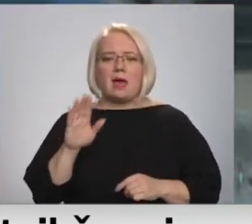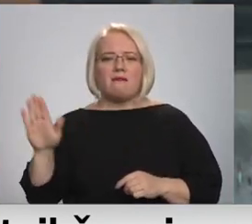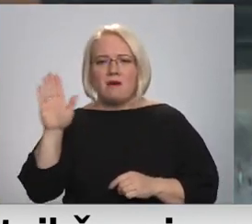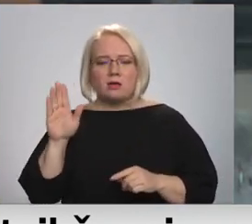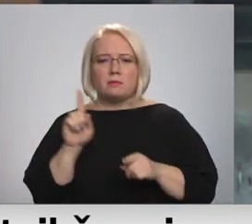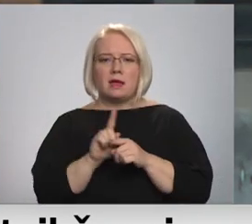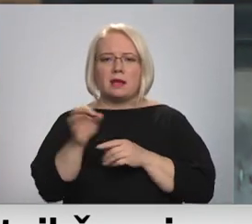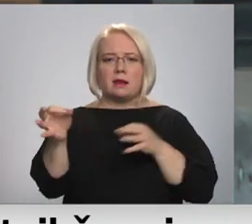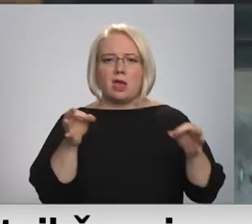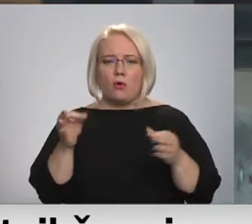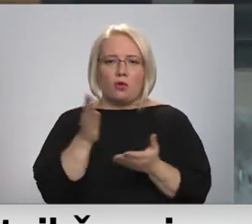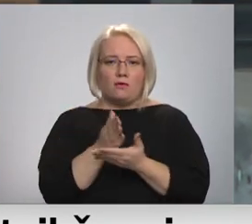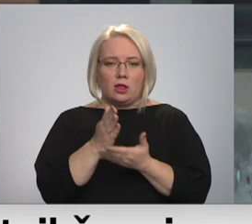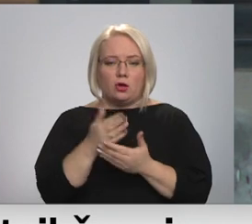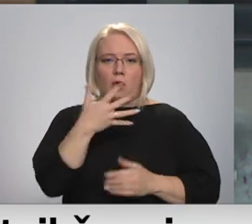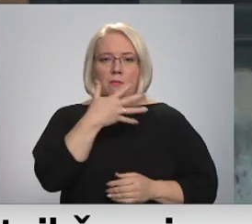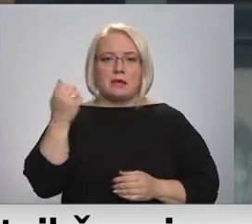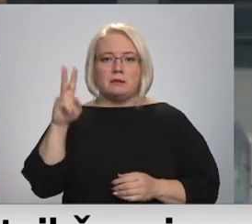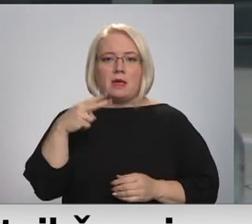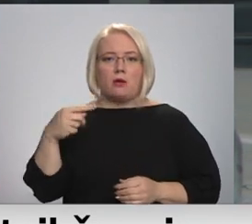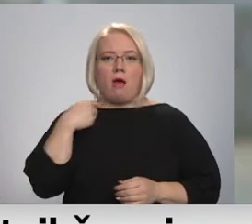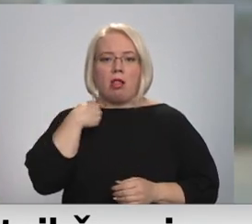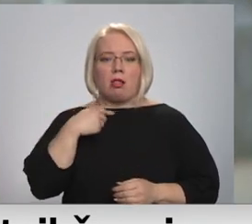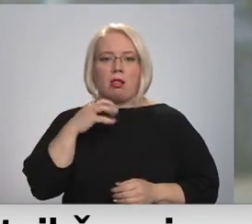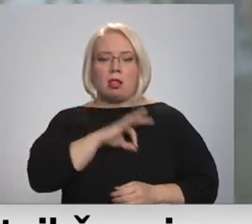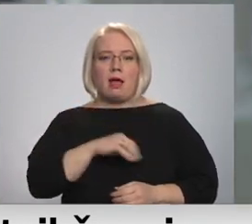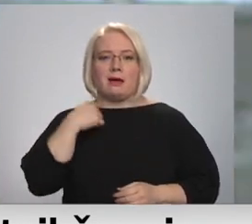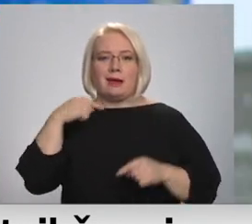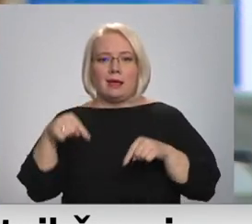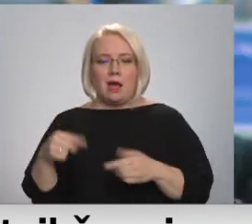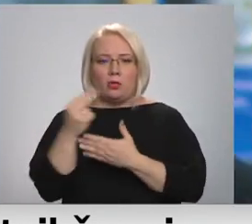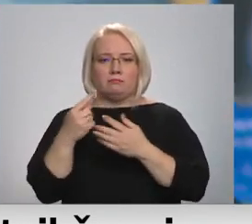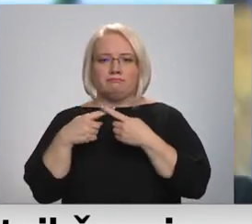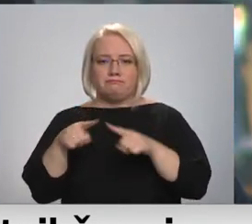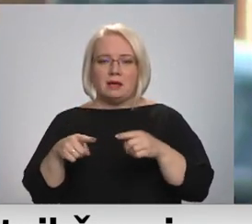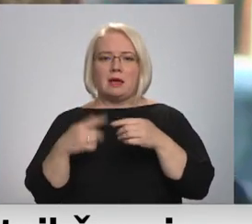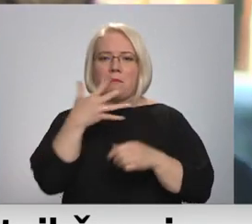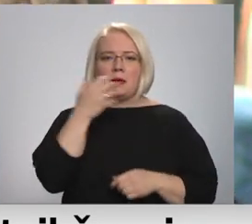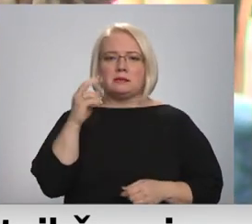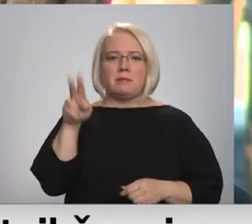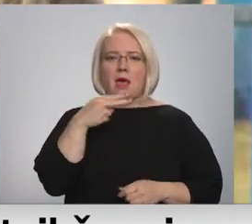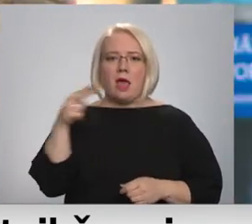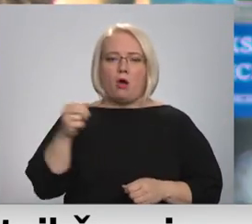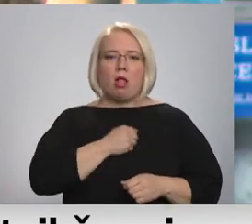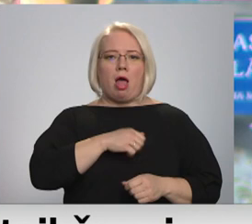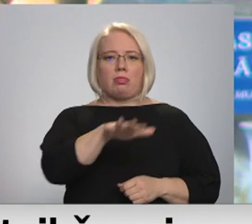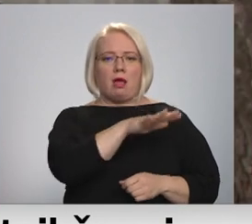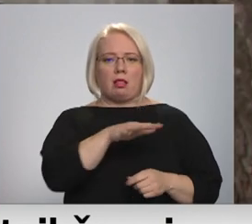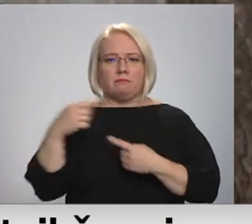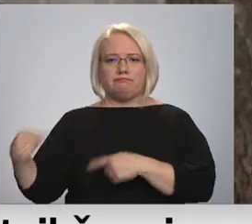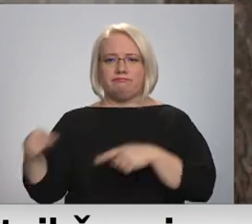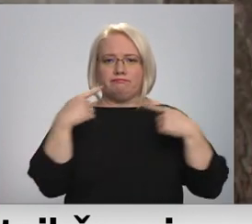reģionu starpā. Jo 500 eiro alga Rīgā nozīmē pavisam, ko citu nekā 500 eiro alga, piemēram Latgalē. Ja,